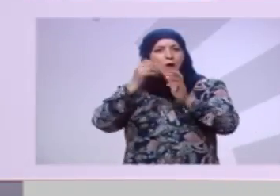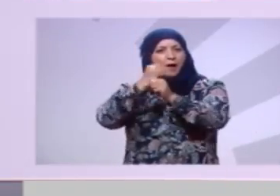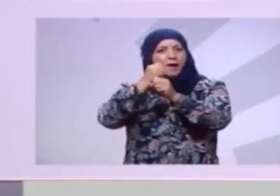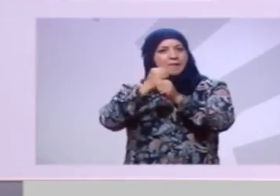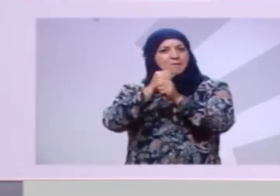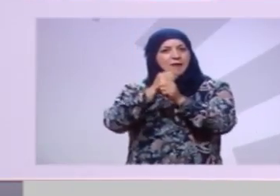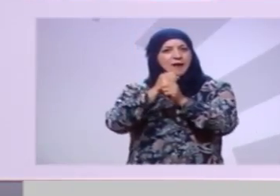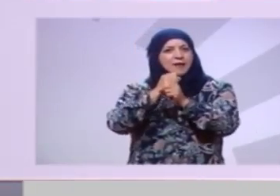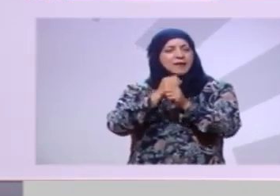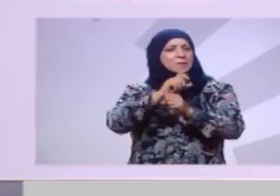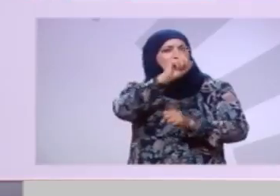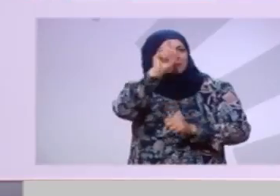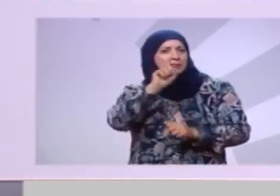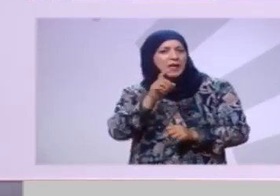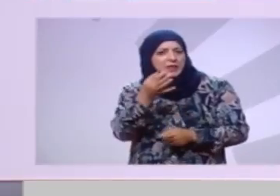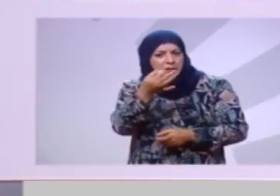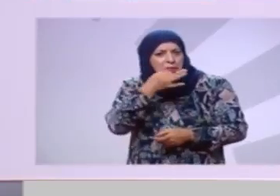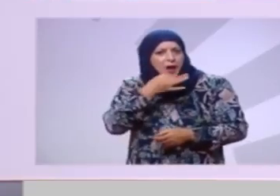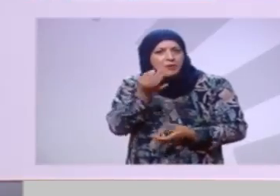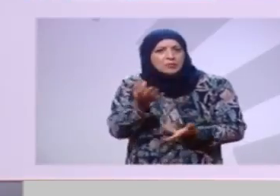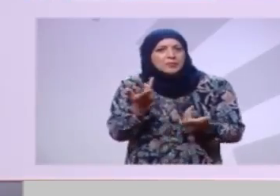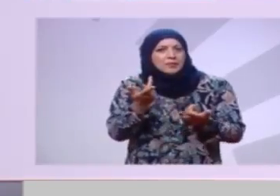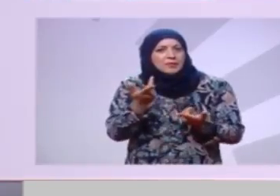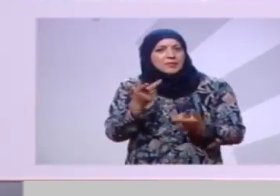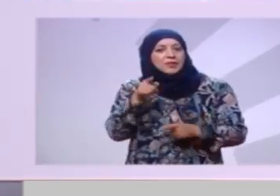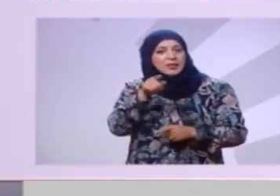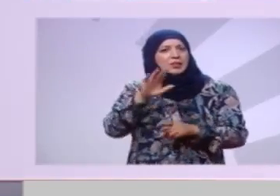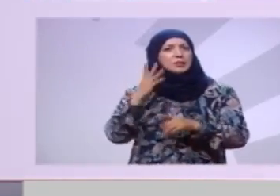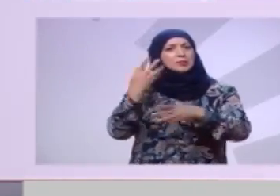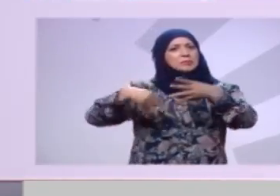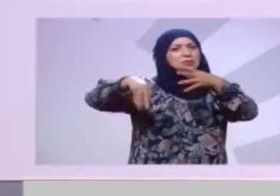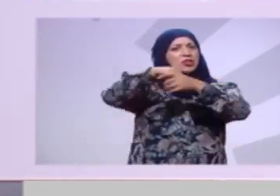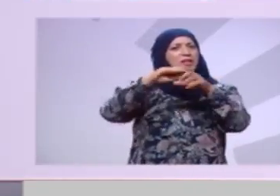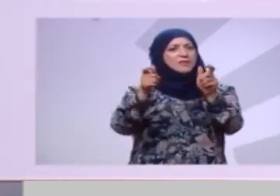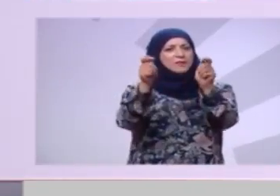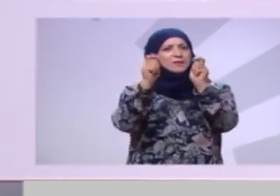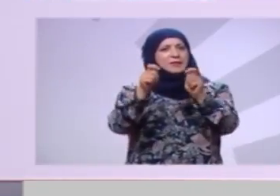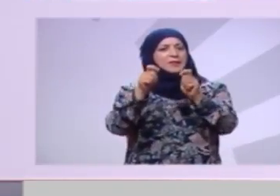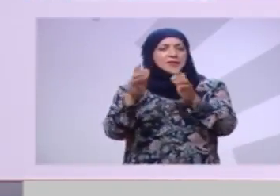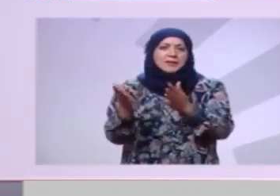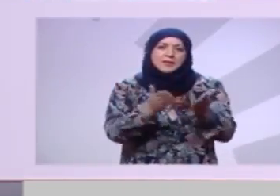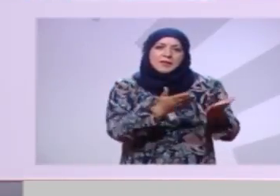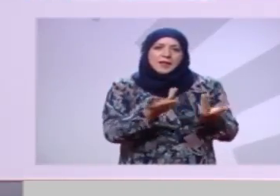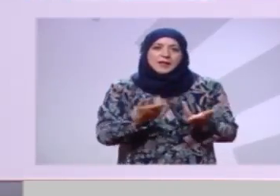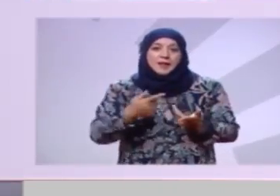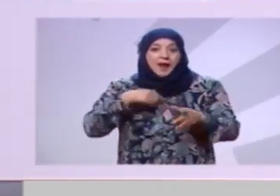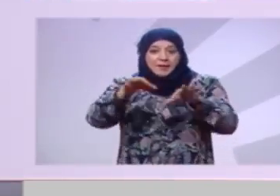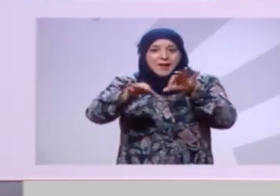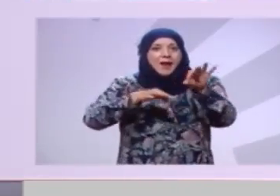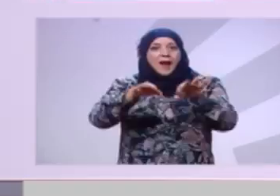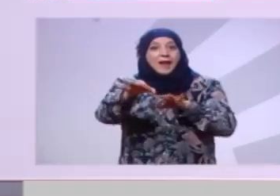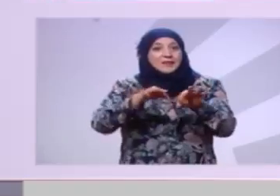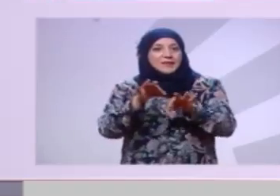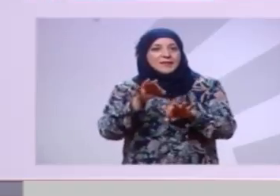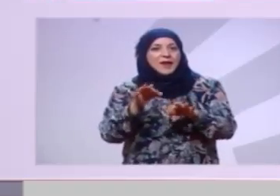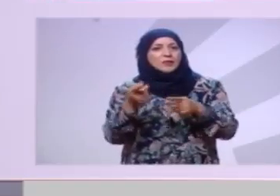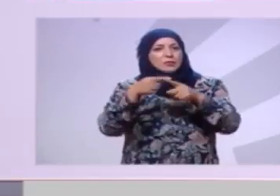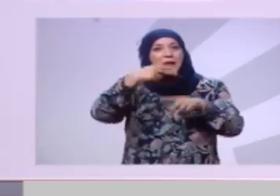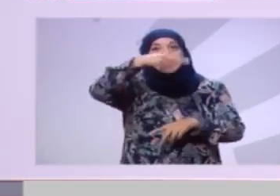والهندسة قالوا لي يا محمود هاش ما داخلك للسياسة الهندسة والفن